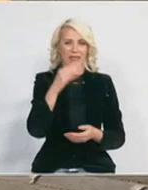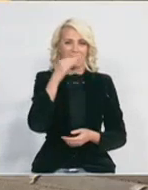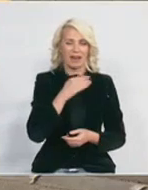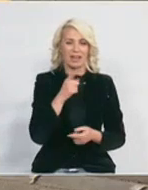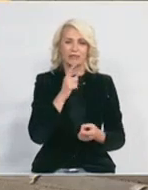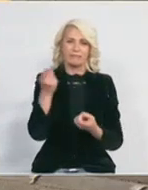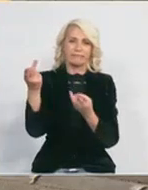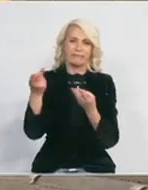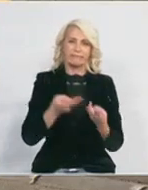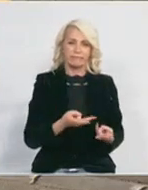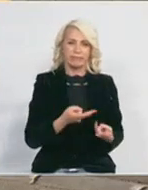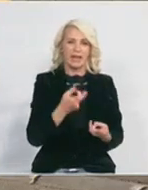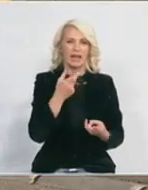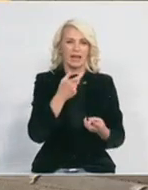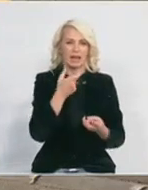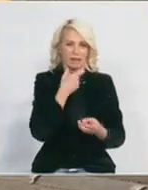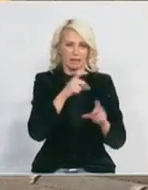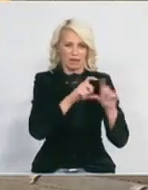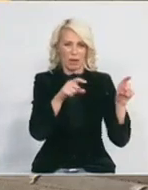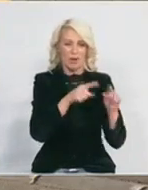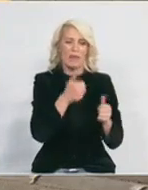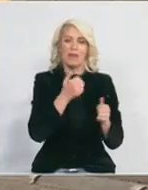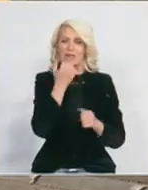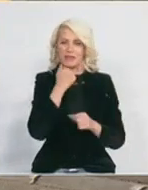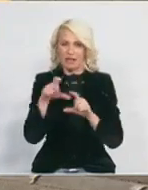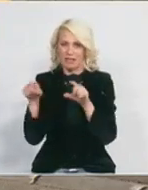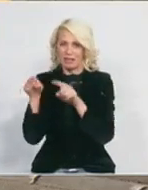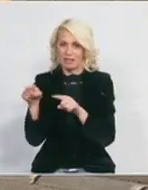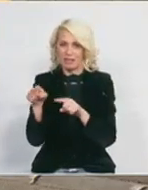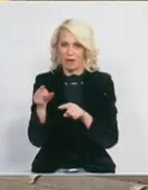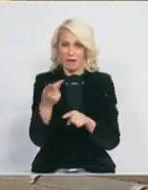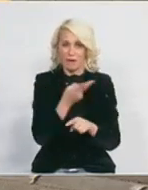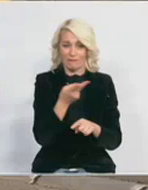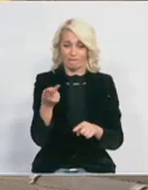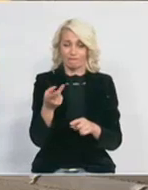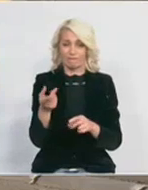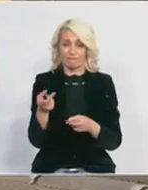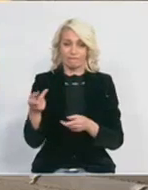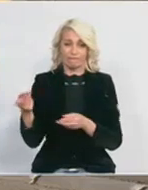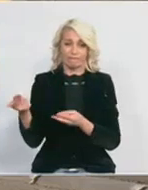ili iz gerontološkog centra, ili su došli iz ovog privatnog gerijateljskog centra.